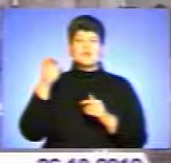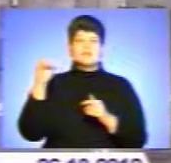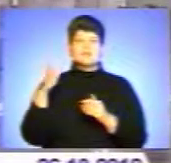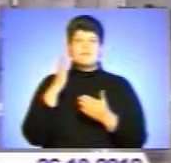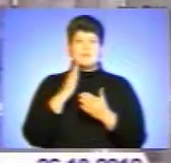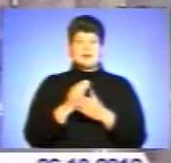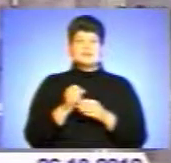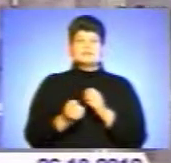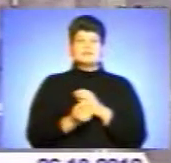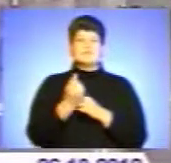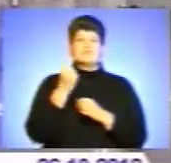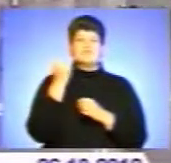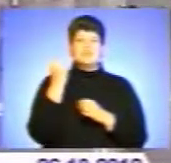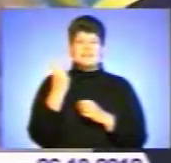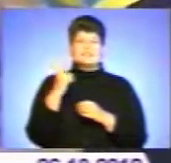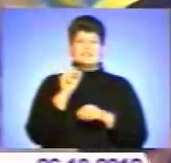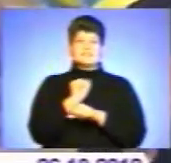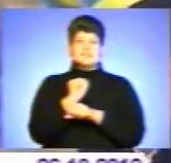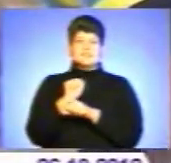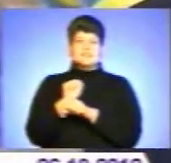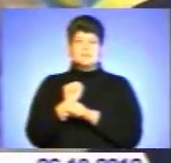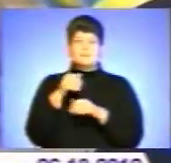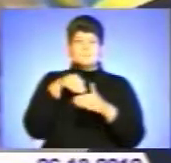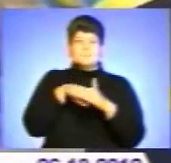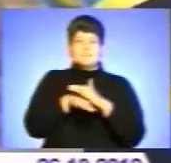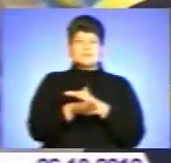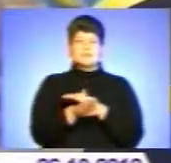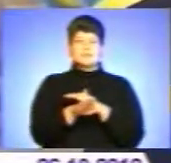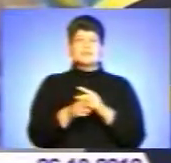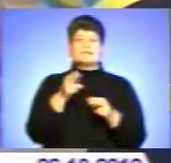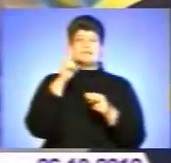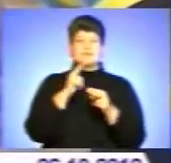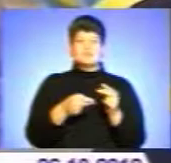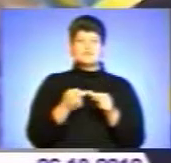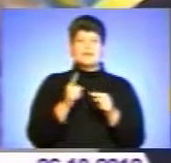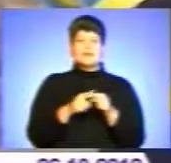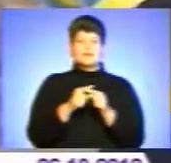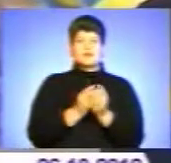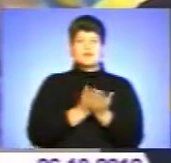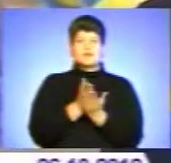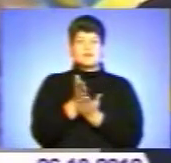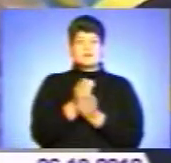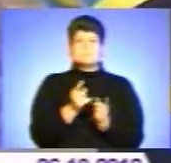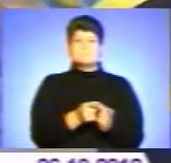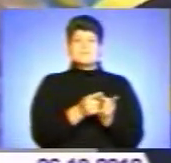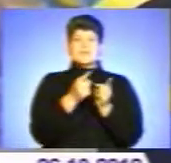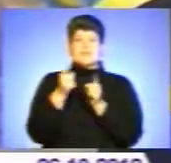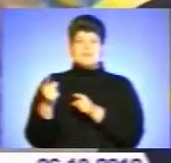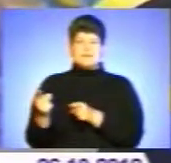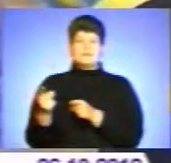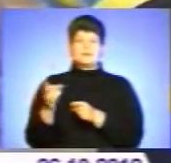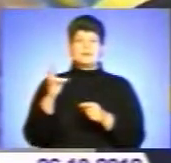'явитися 12 станцій-підземки. Завершив вот это направление, перейти на такую